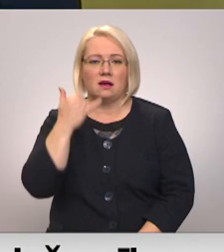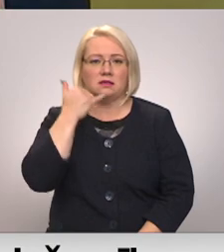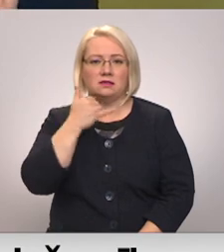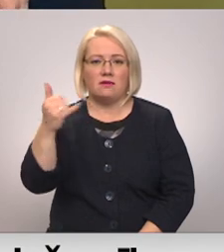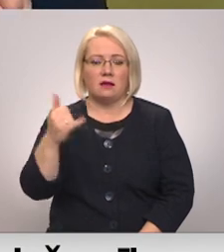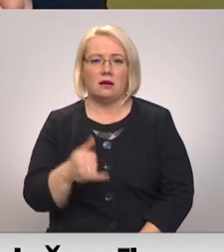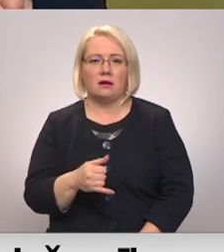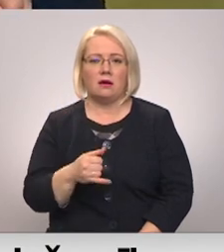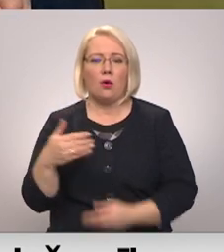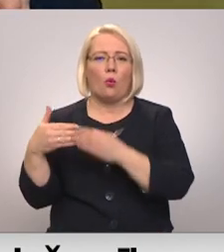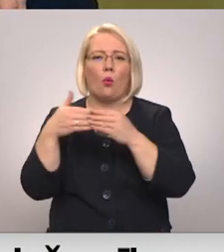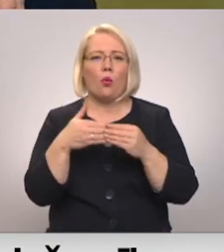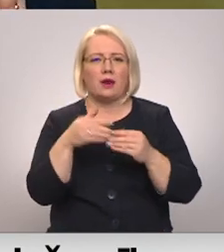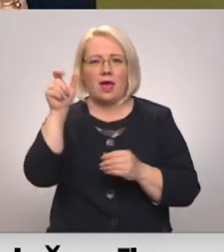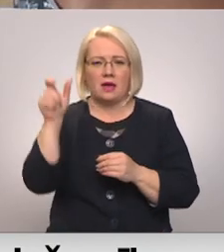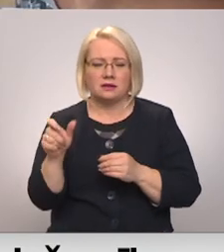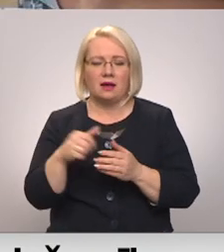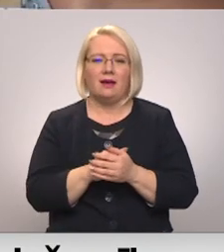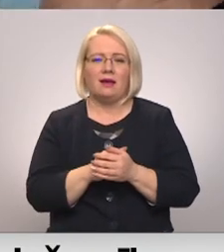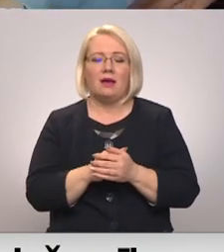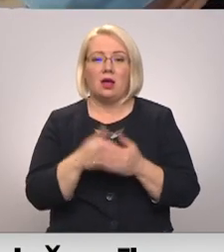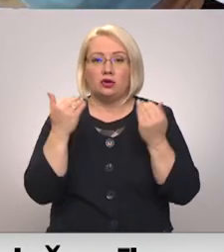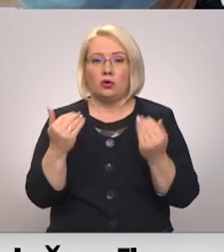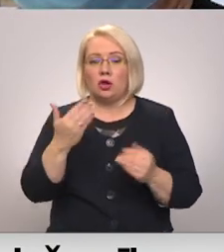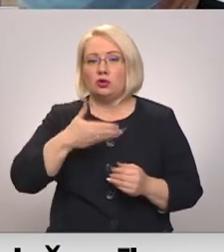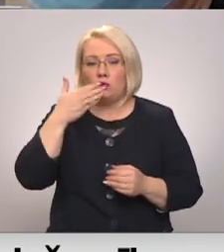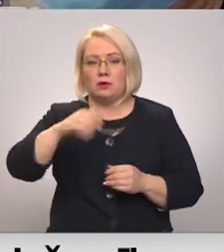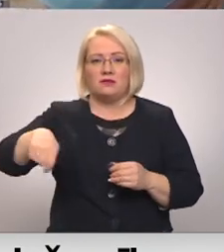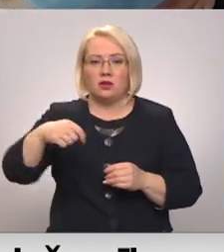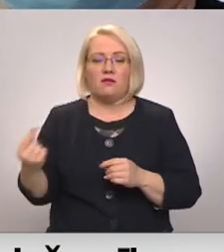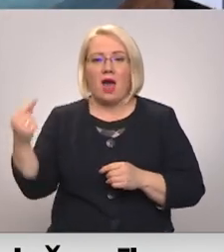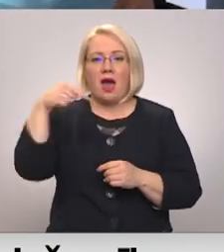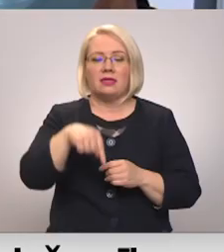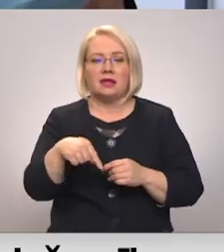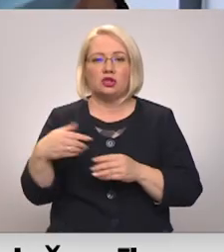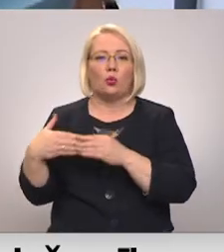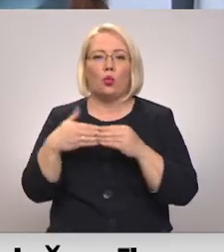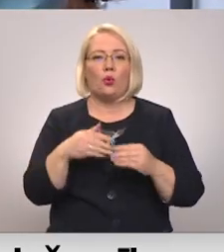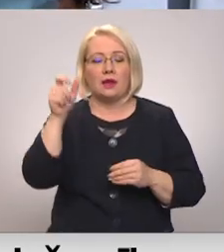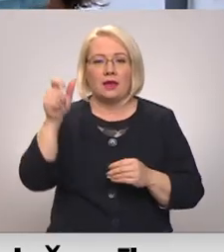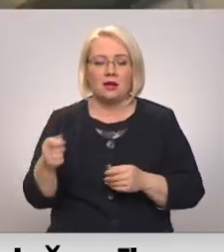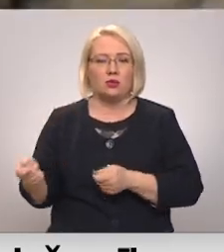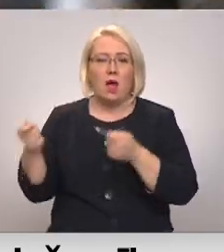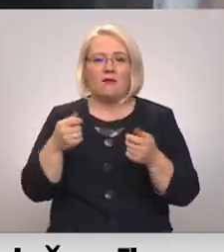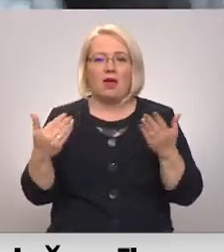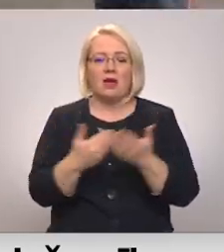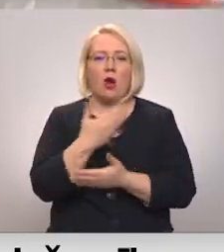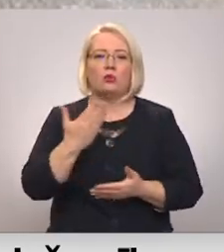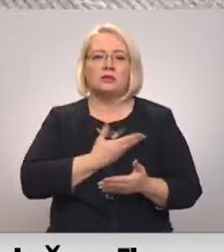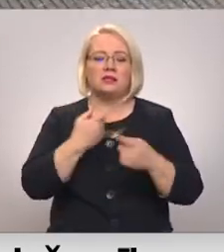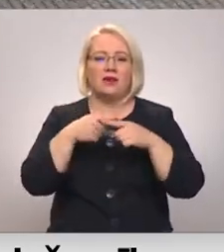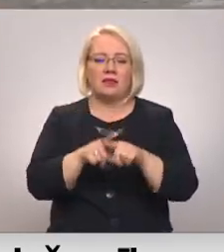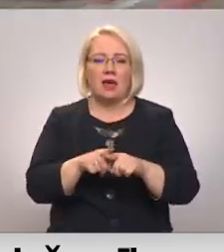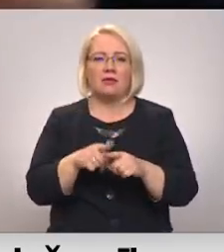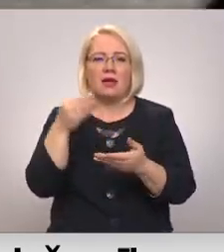Tā kurjers bija, ja? Šodien zupas virtuvē ieradies kurjers un atvedis jaunu sadzīves tehniku. Tā iegādāt